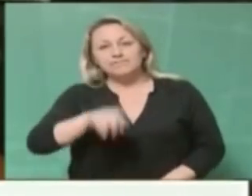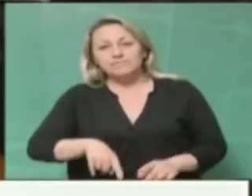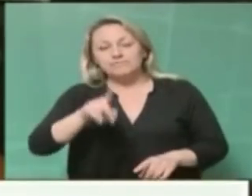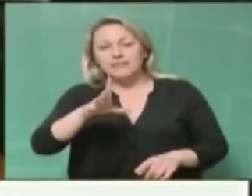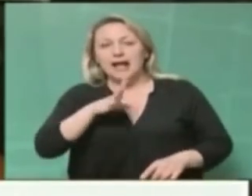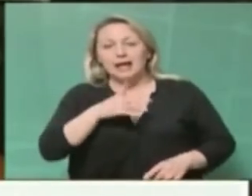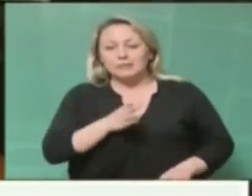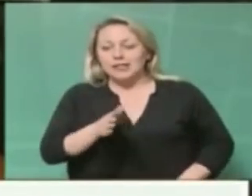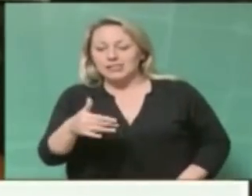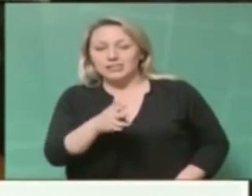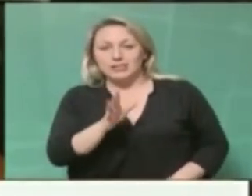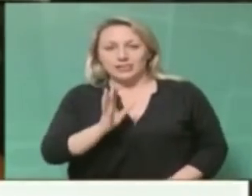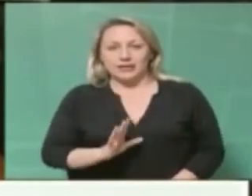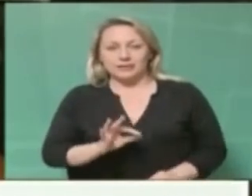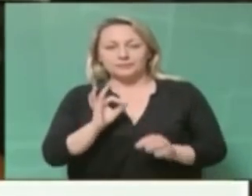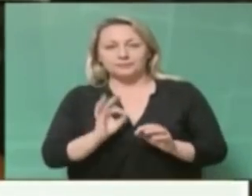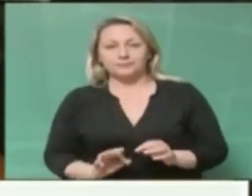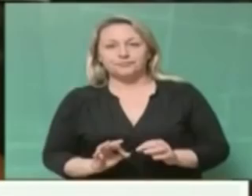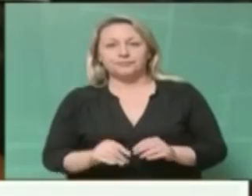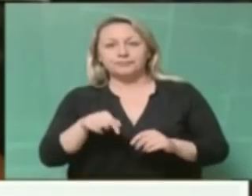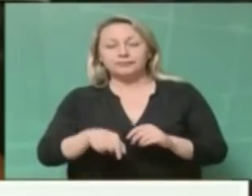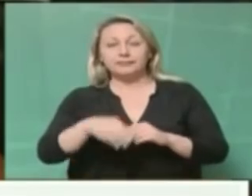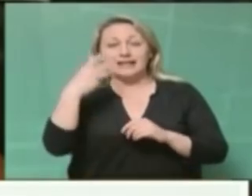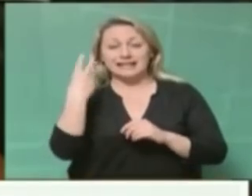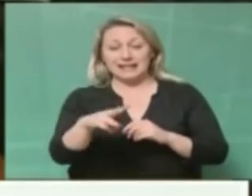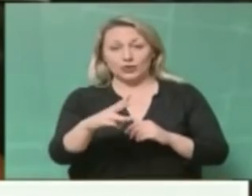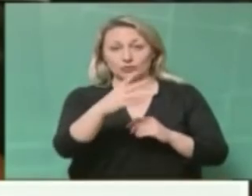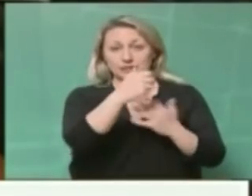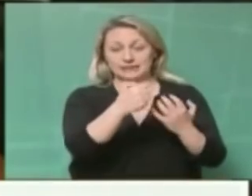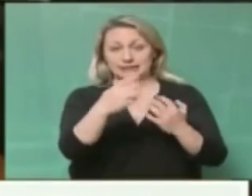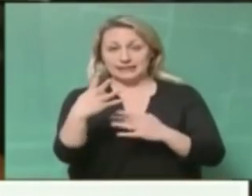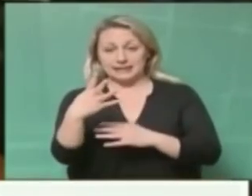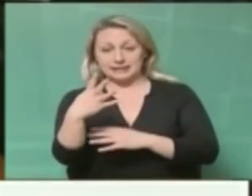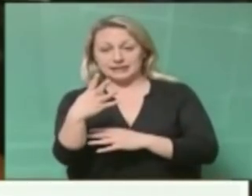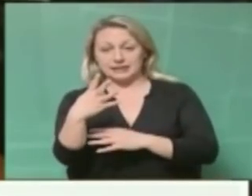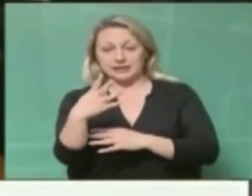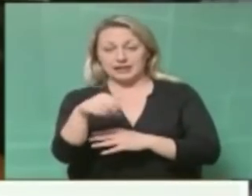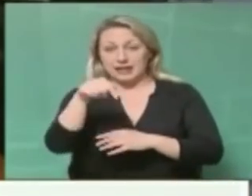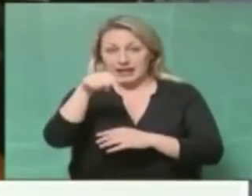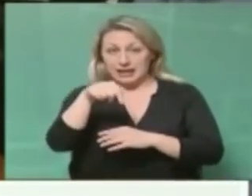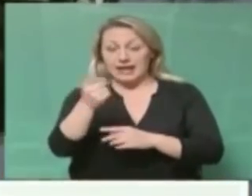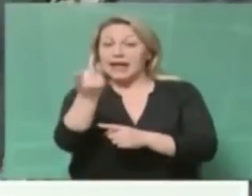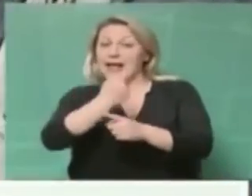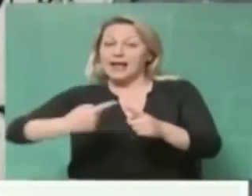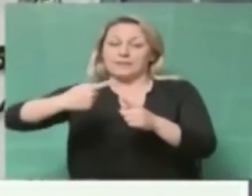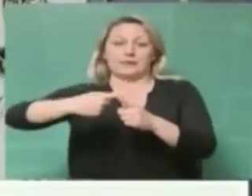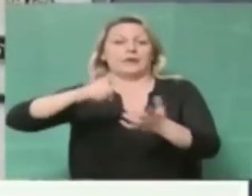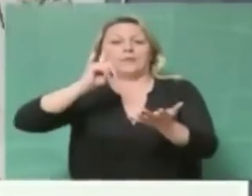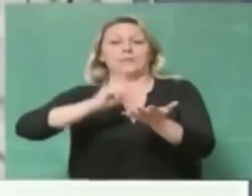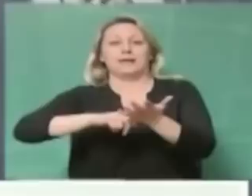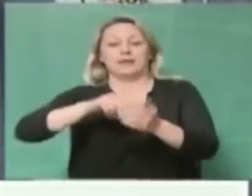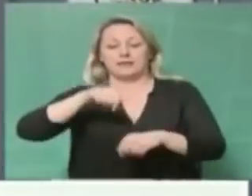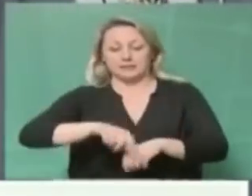σε λιγμούς όπως προκύπτει εδώ πέρα 364 λέει μόλις τα ακούσαμε επιπλέον των 192